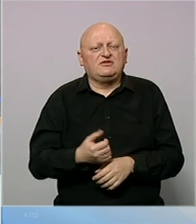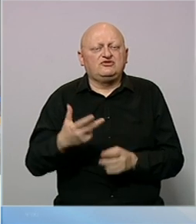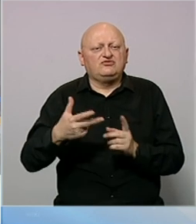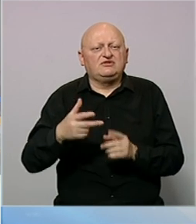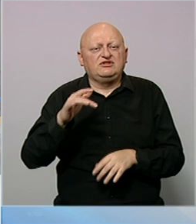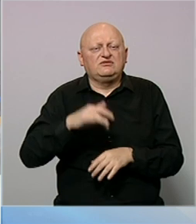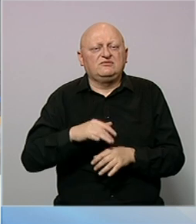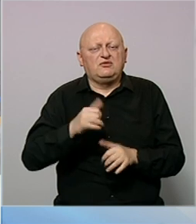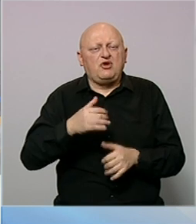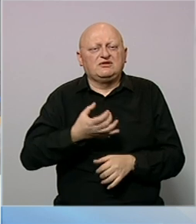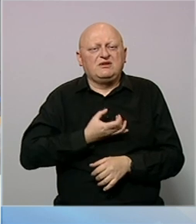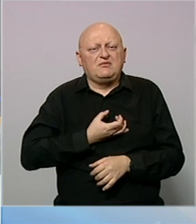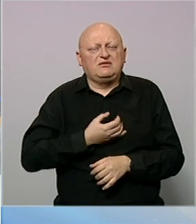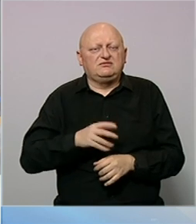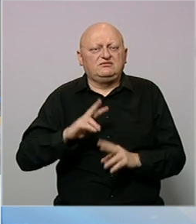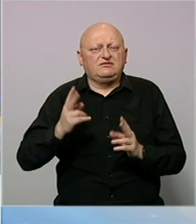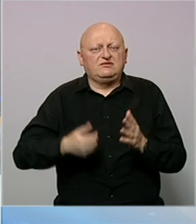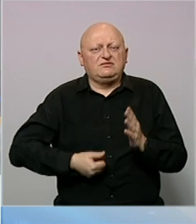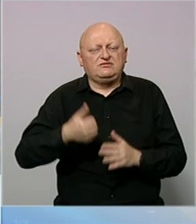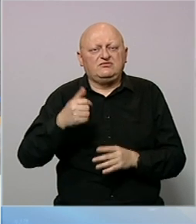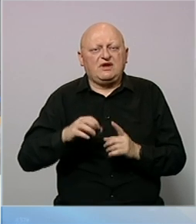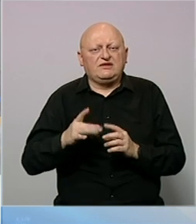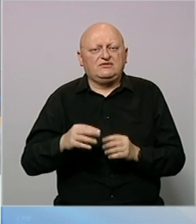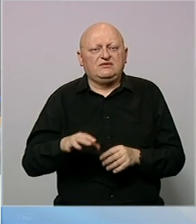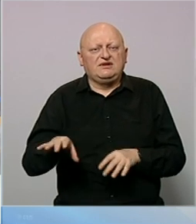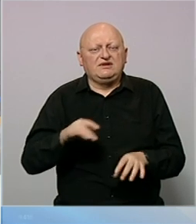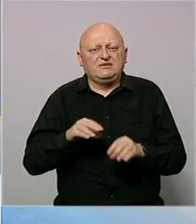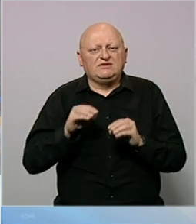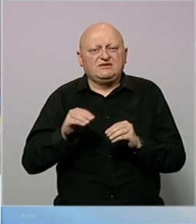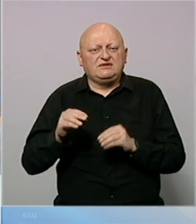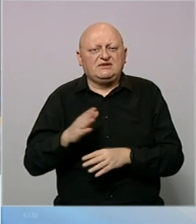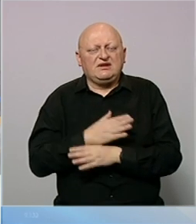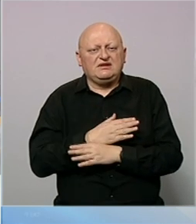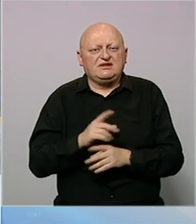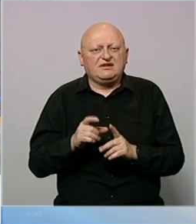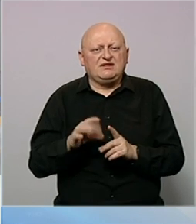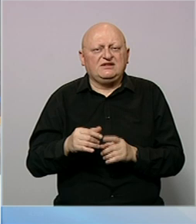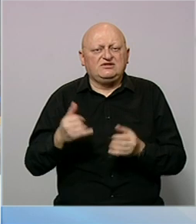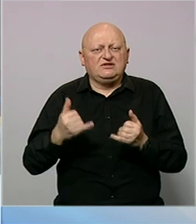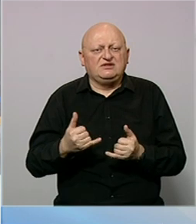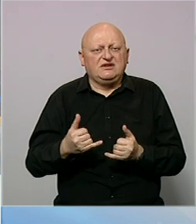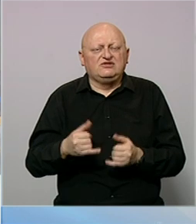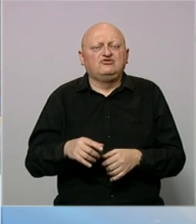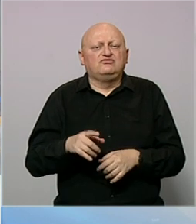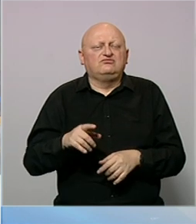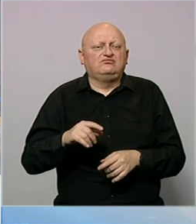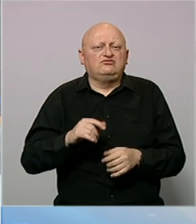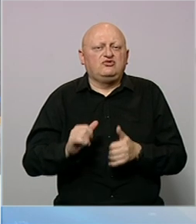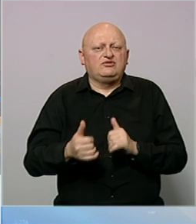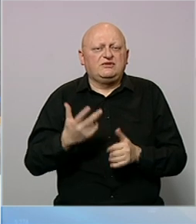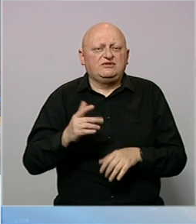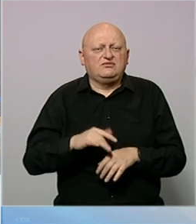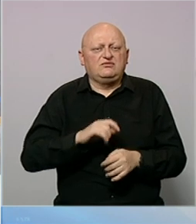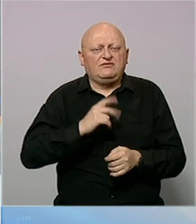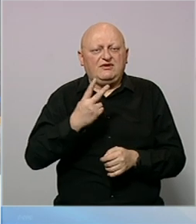osvojači su bronzane medalje na svjetskom prvenstvu u Kataru. Izabranici selektora Zlatka Dalića danas su utakmici za